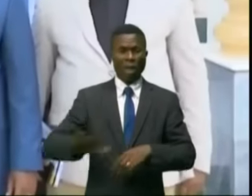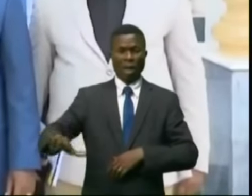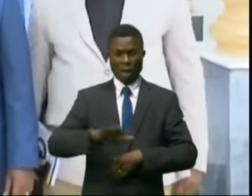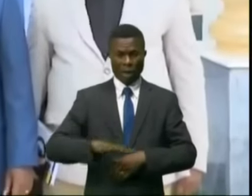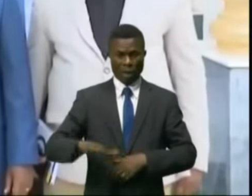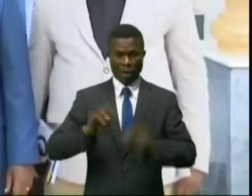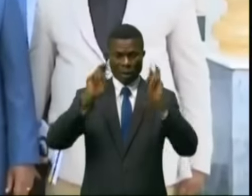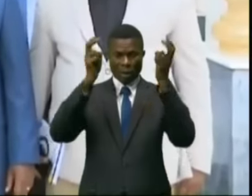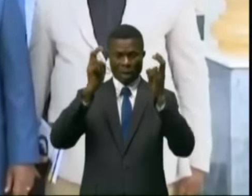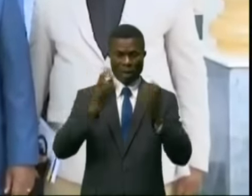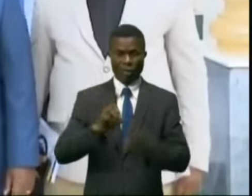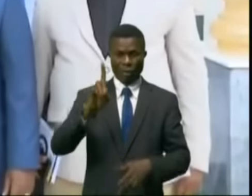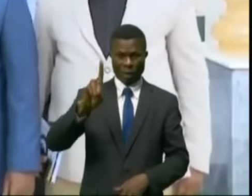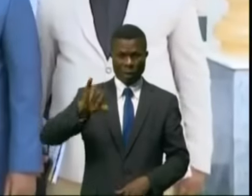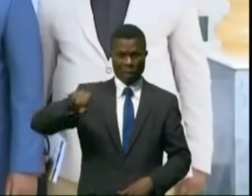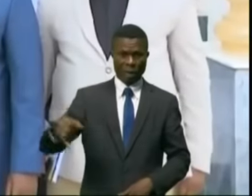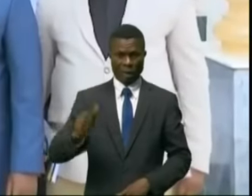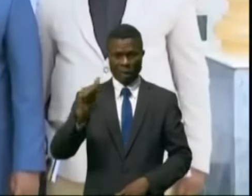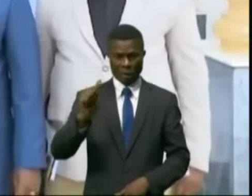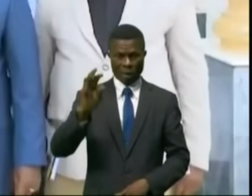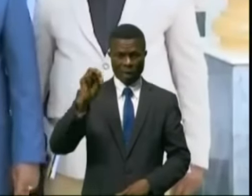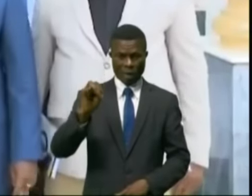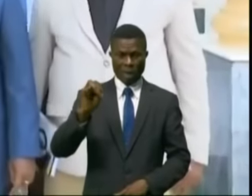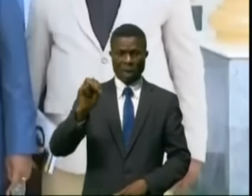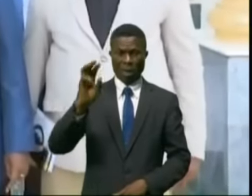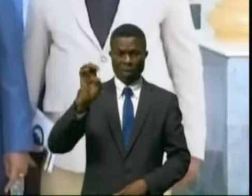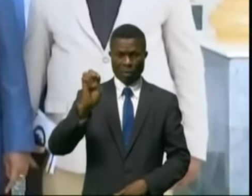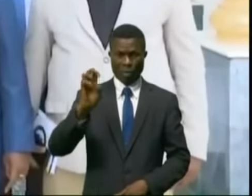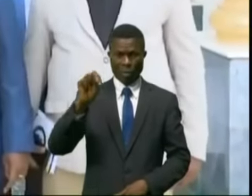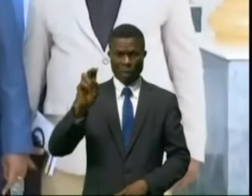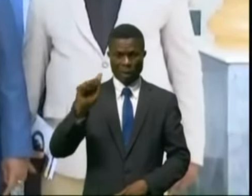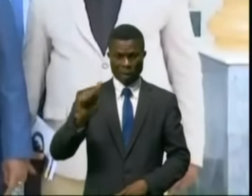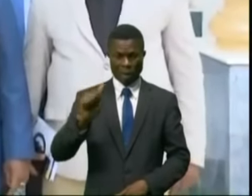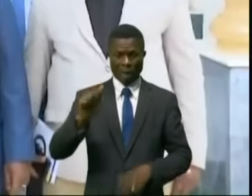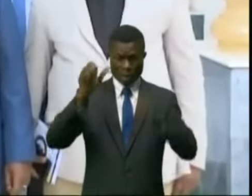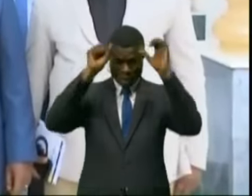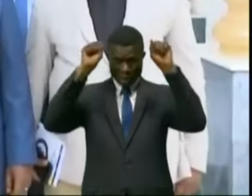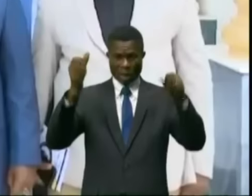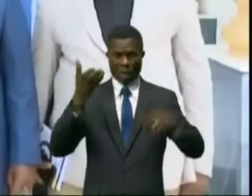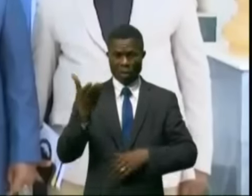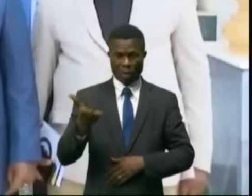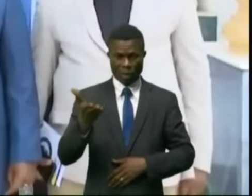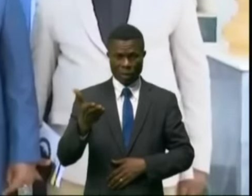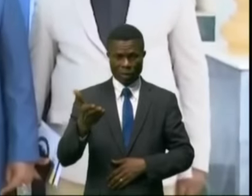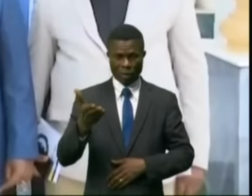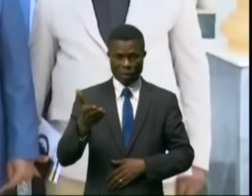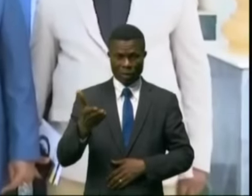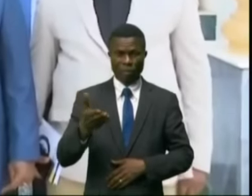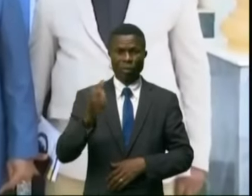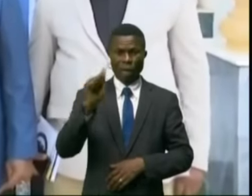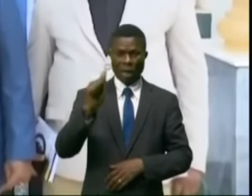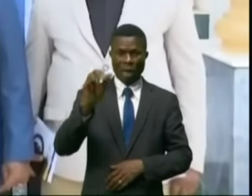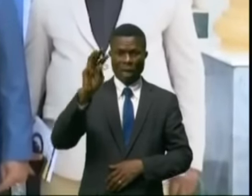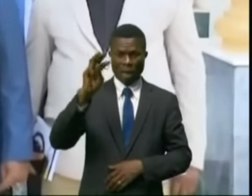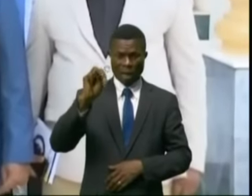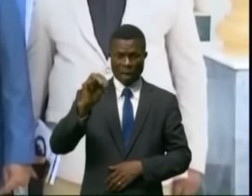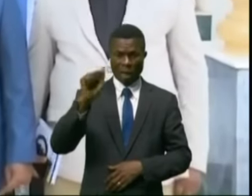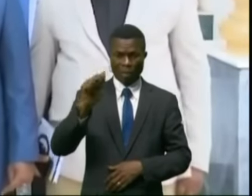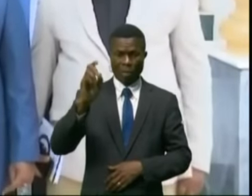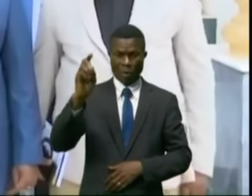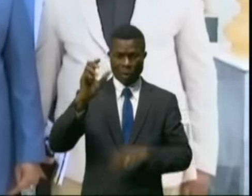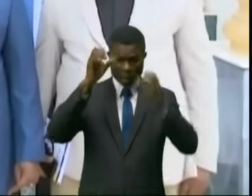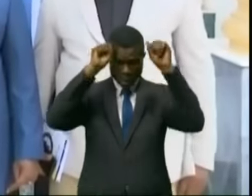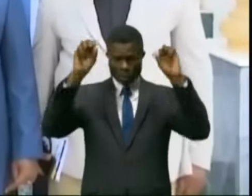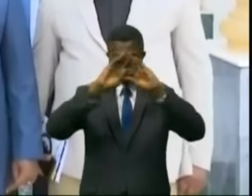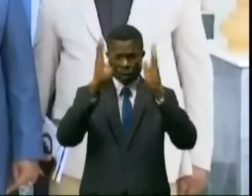ici dans la ville d'N'Djamena, M. Lazina Mahamat Amat. Et il a dit qu est disponible, il est le président de